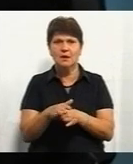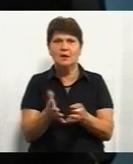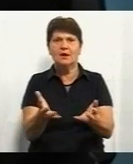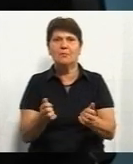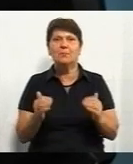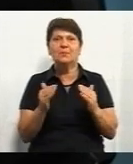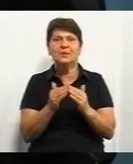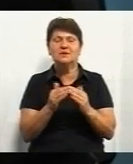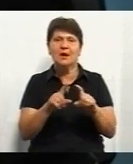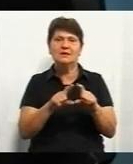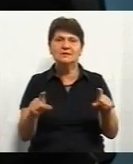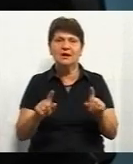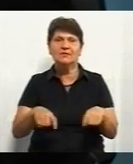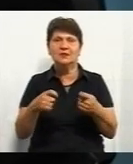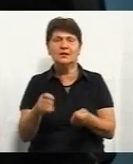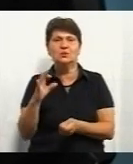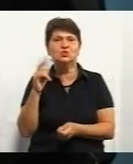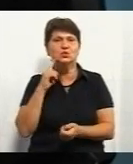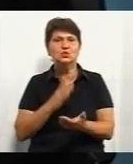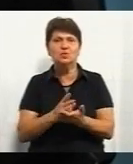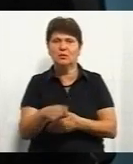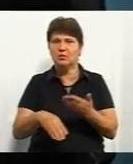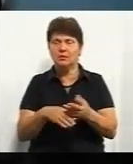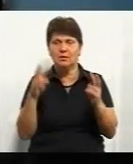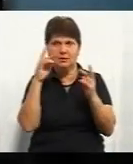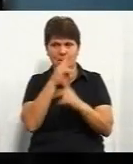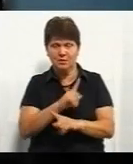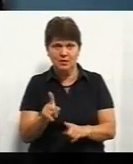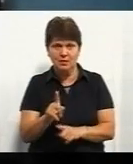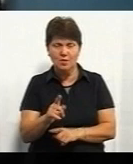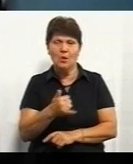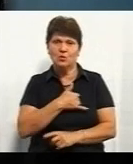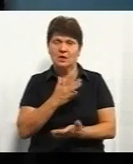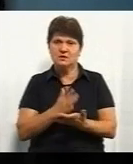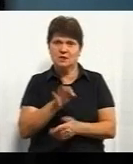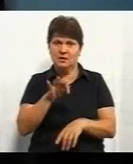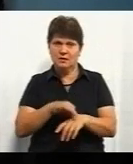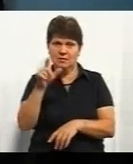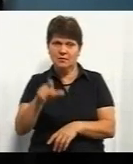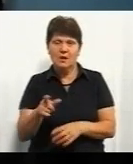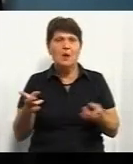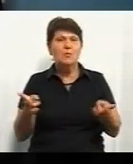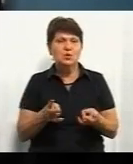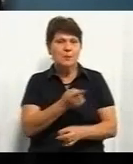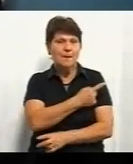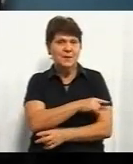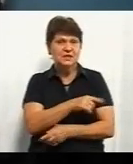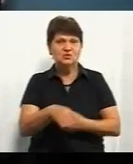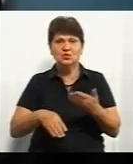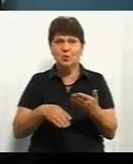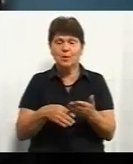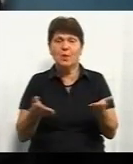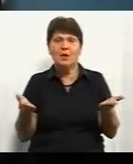або закладів, які надають соціальну допомогу. Це неправильно, тому що у нас є пацієнти, які потребують медичної допомоги, які